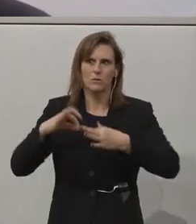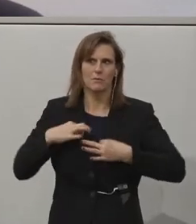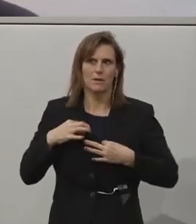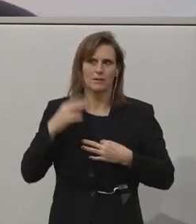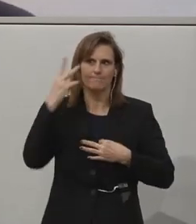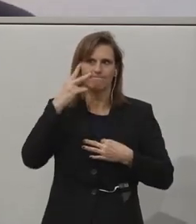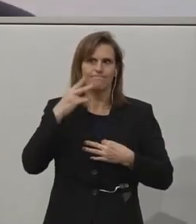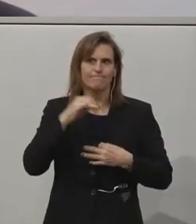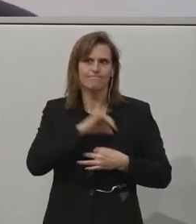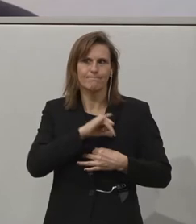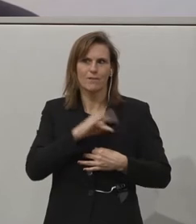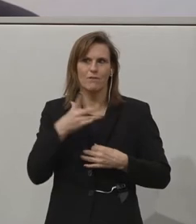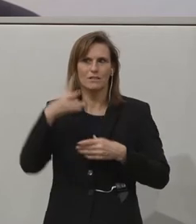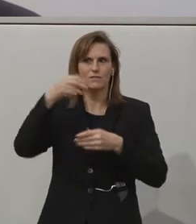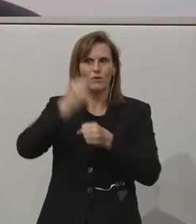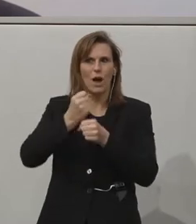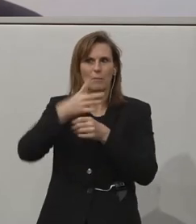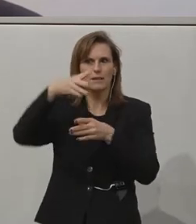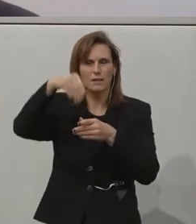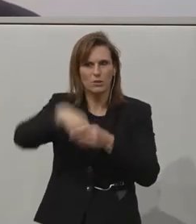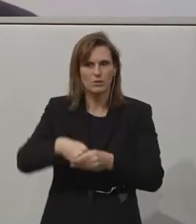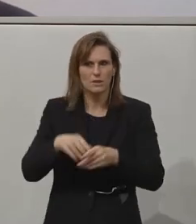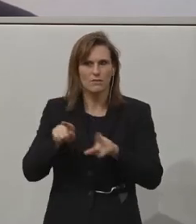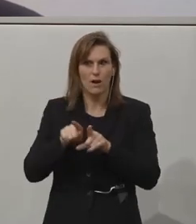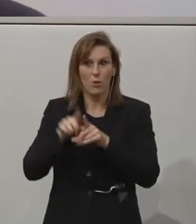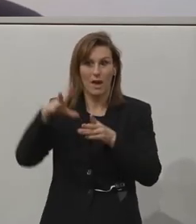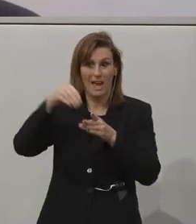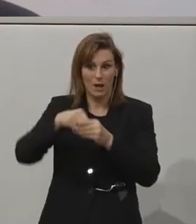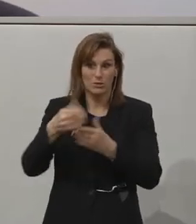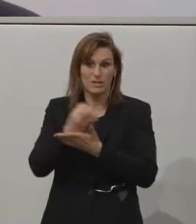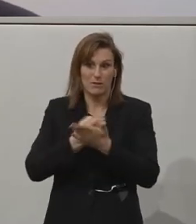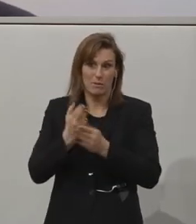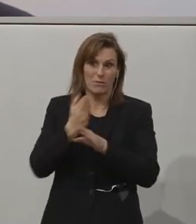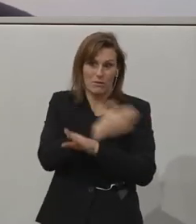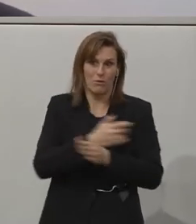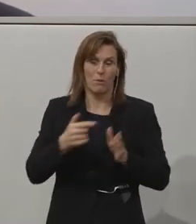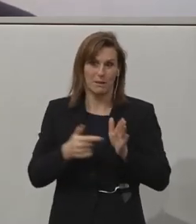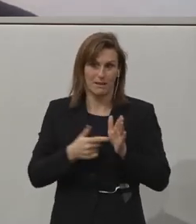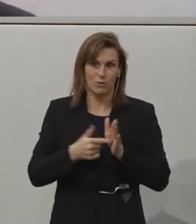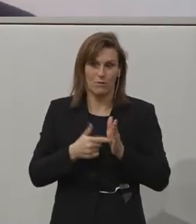für inklusive Arbeit ist inklusive Bildung Voraussetzung. Das war ja schon letztes Jahr Thema.